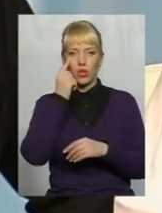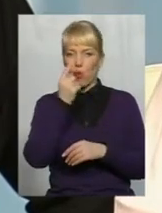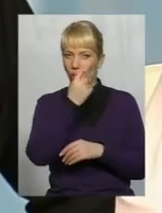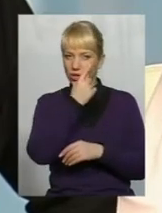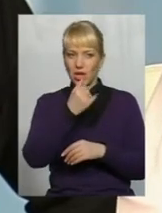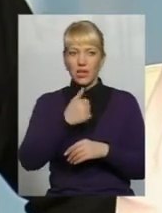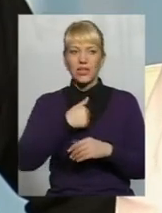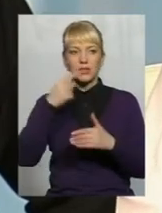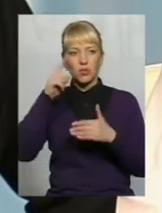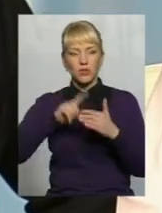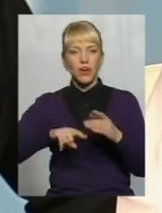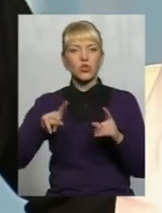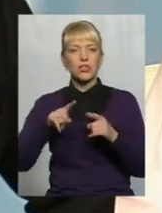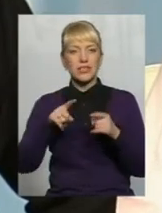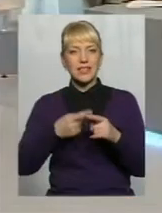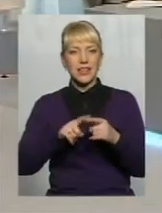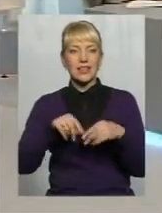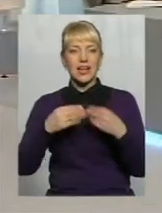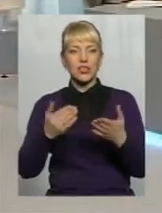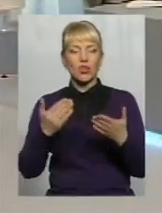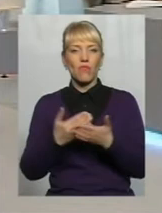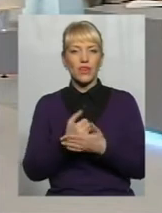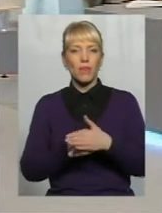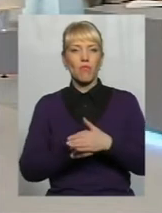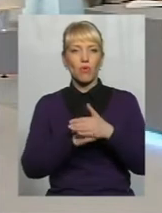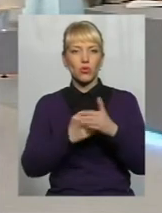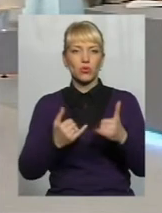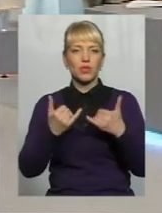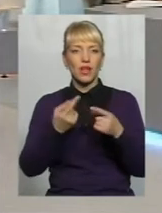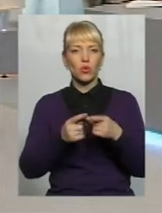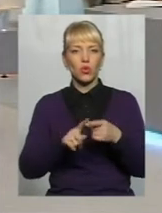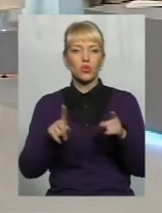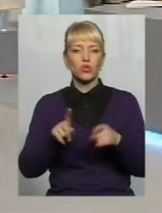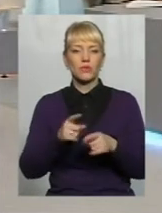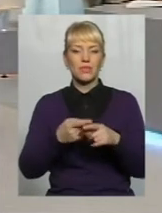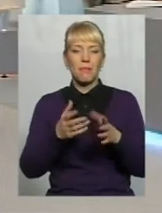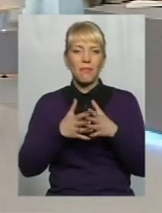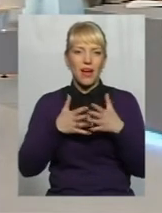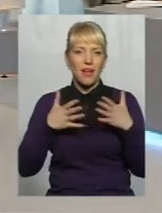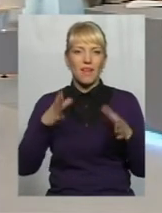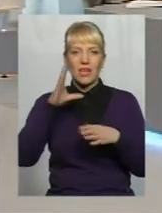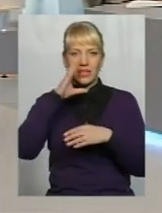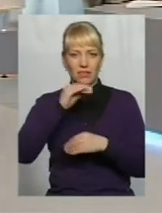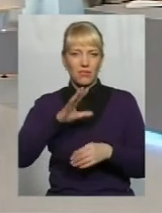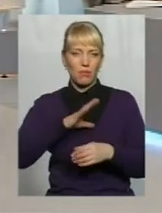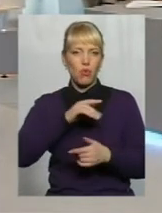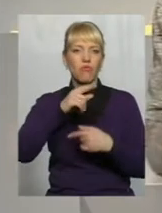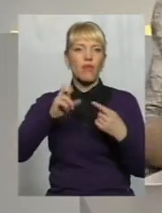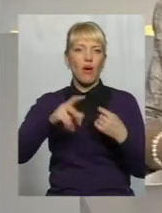новий поштовх Для того, щоб це більше набрало такого ефективних обертів на Харківщині